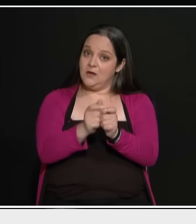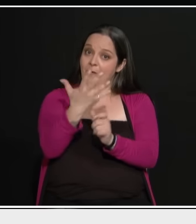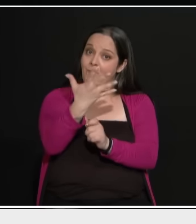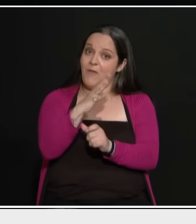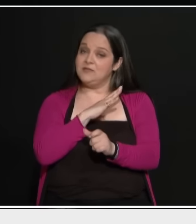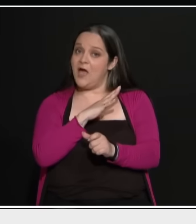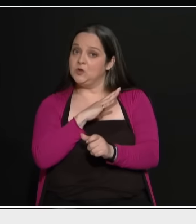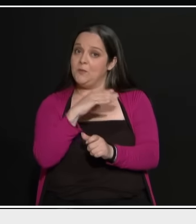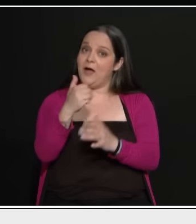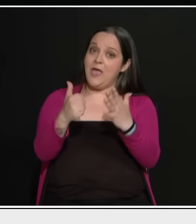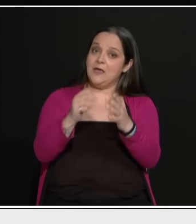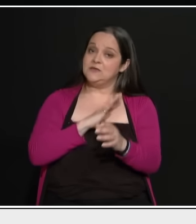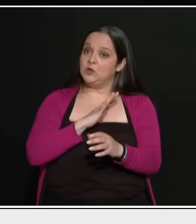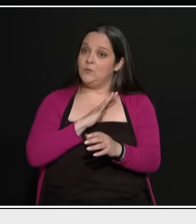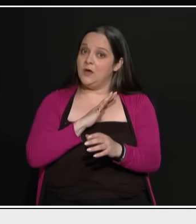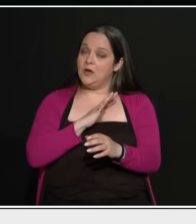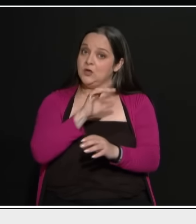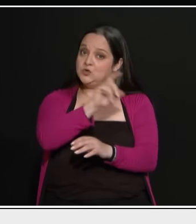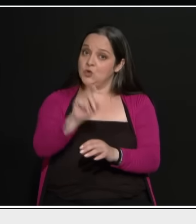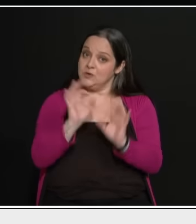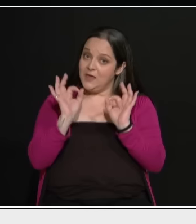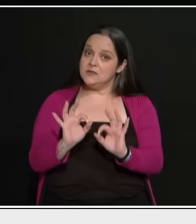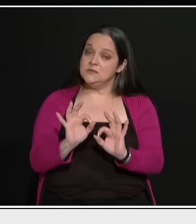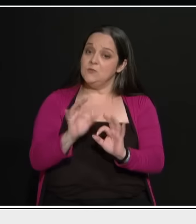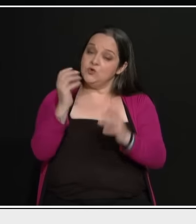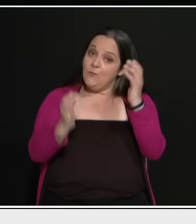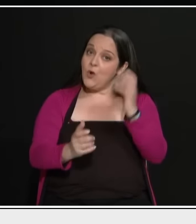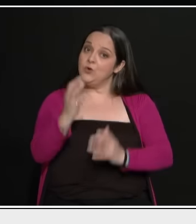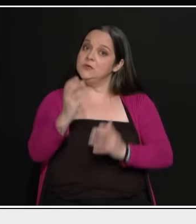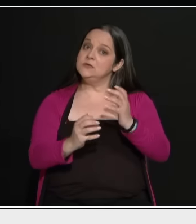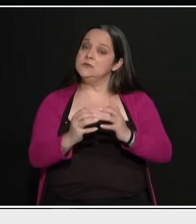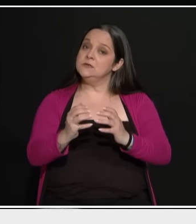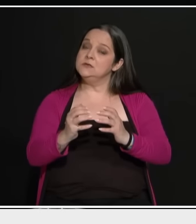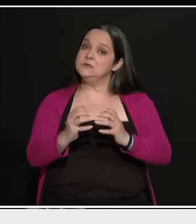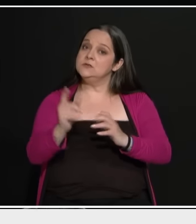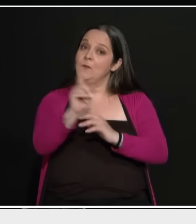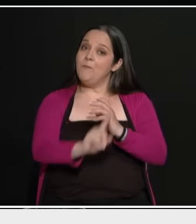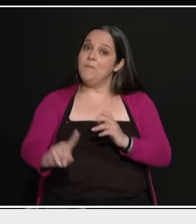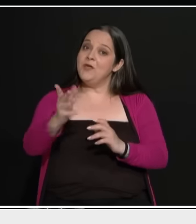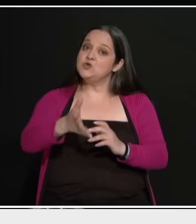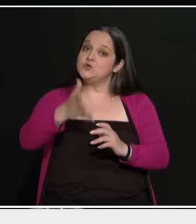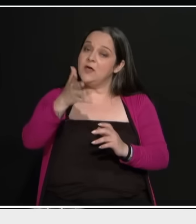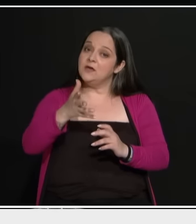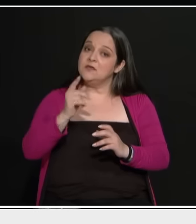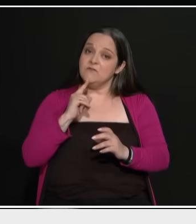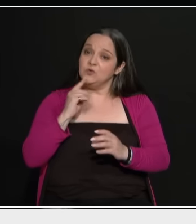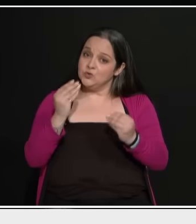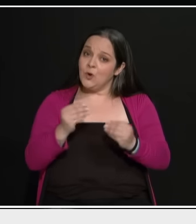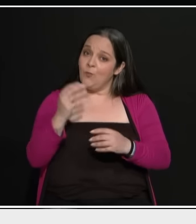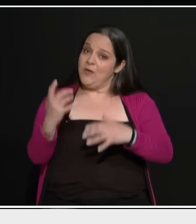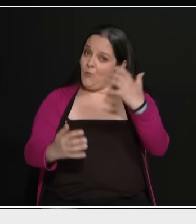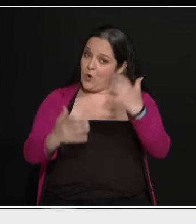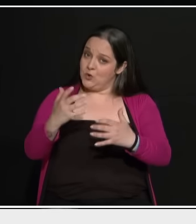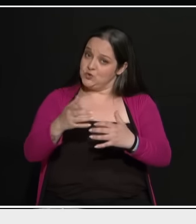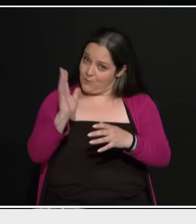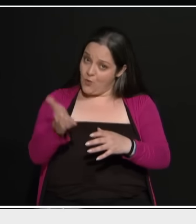ατόμων, έξι, να ζήσει έτσι όπως υπολογίζει ο Μητσοτάκης. Αυτοί που κάνουν τέτοιους υπολογισμούς, ας ζήσουν με αυτά τα λεφτά